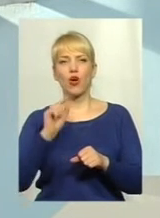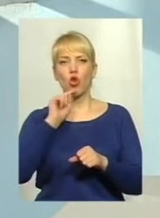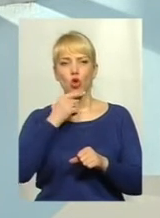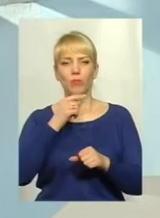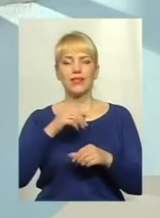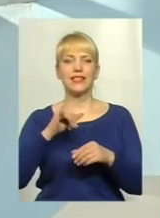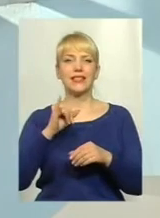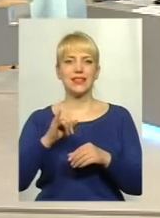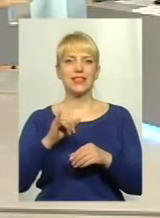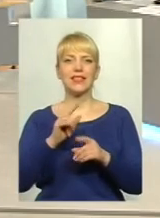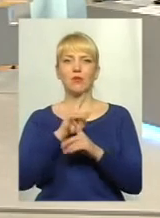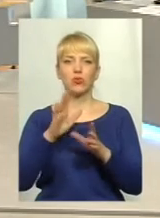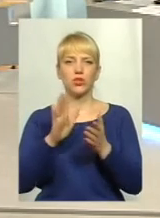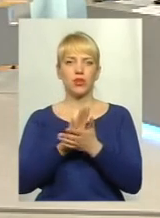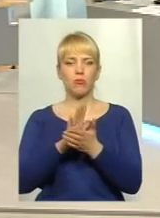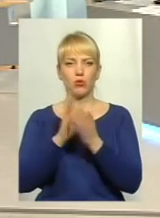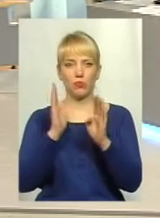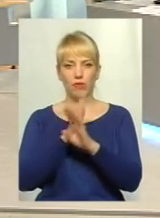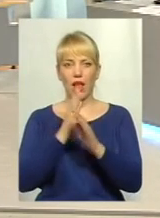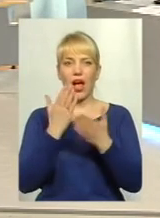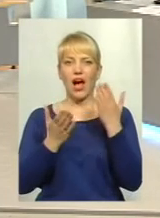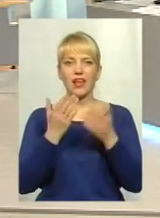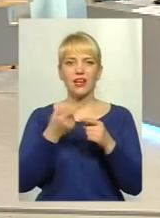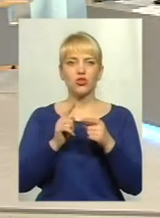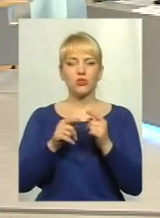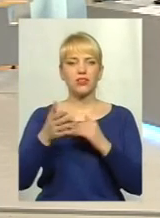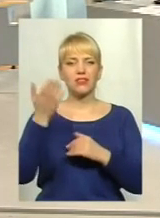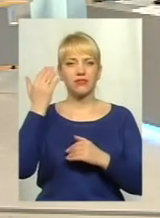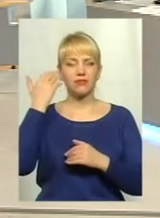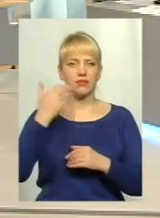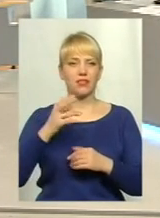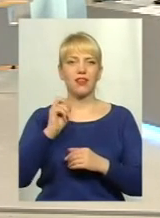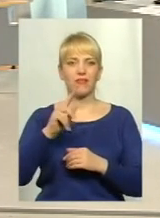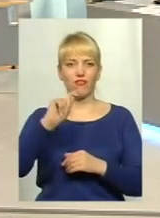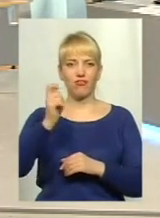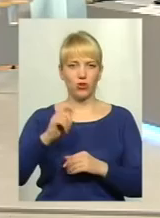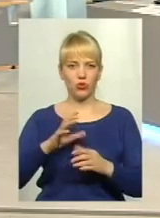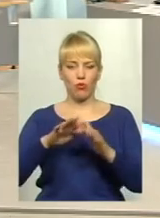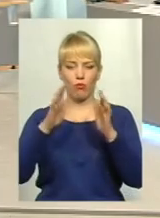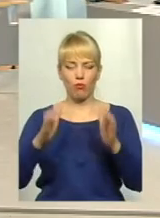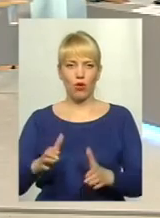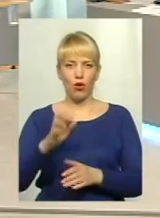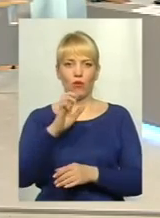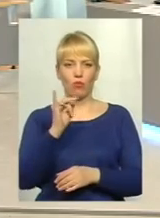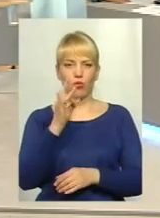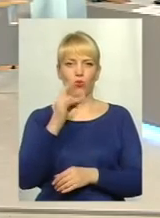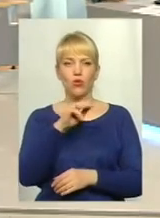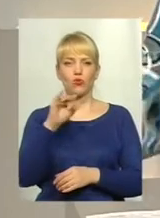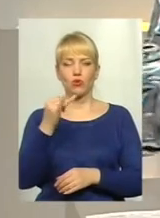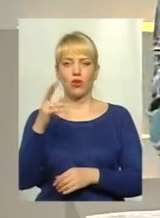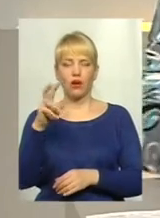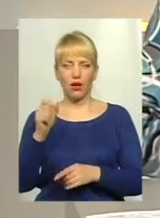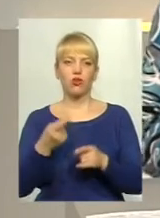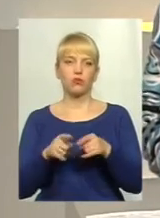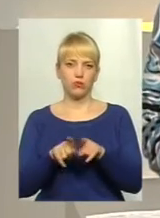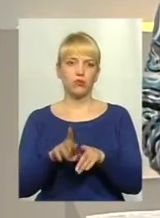якщо це пічка-буржуйка часів Другої вітчизненої війни або революції, то, вибачте, я сумніваю, що буде на економію. От